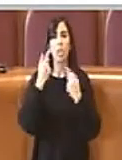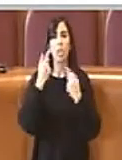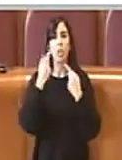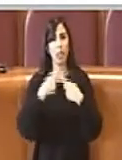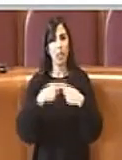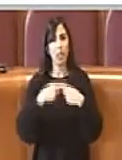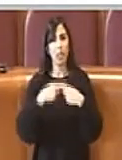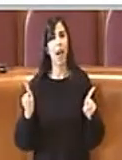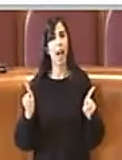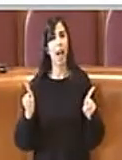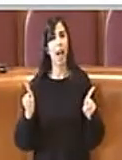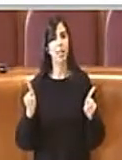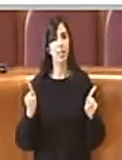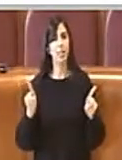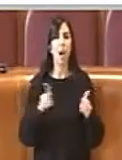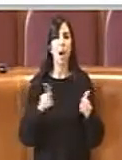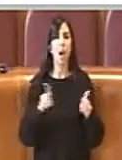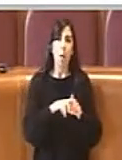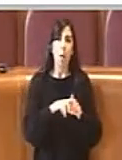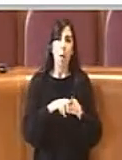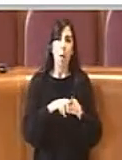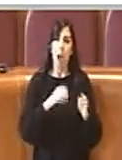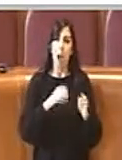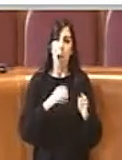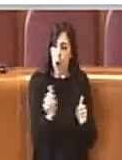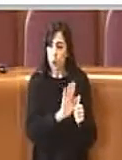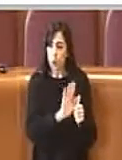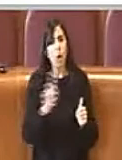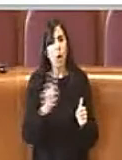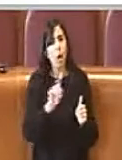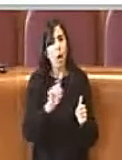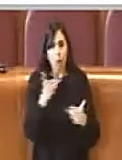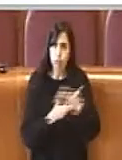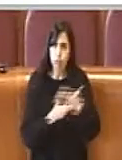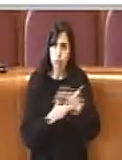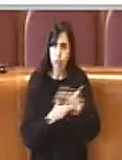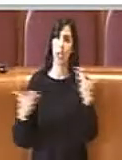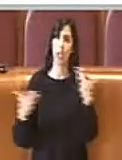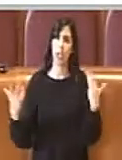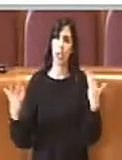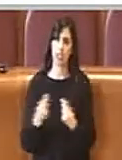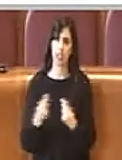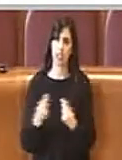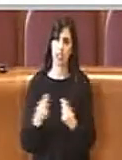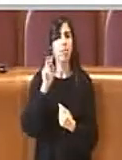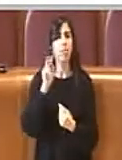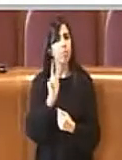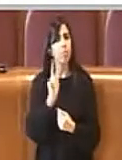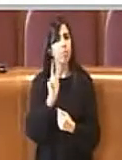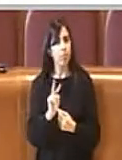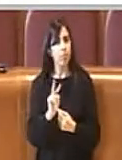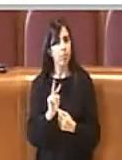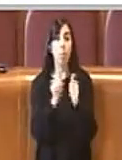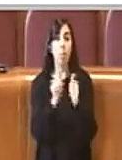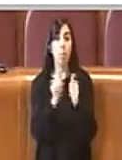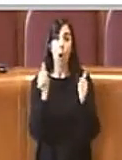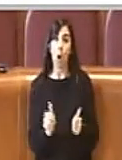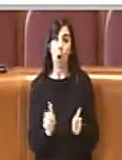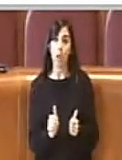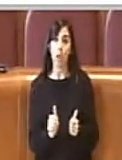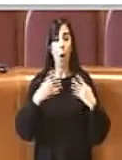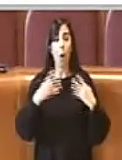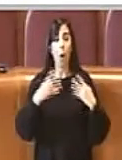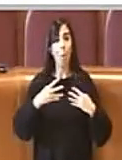e più trasversale. Ora che cosa succede? Di fronte a questa immagine, a questo modello di macchina